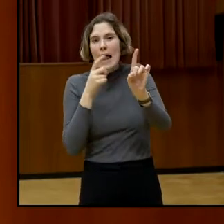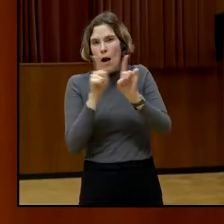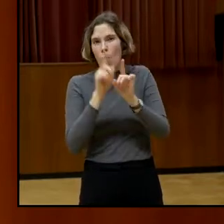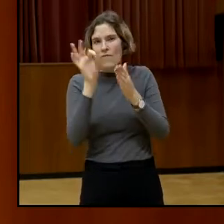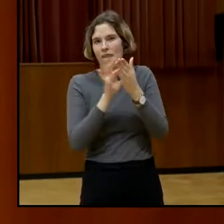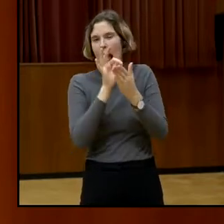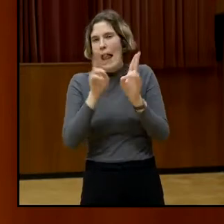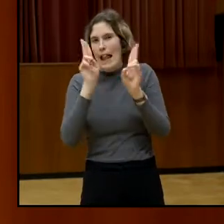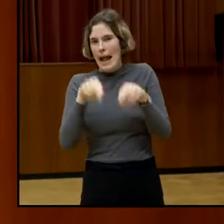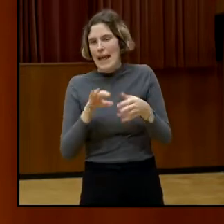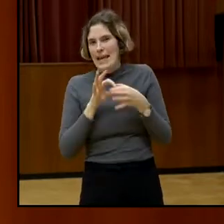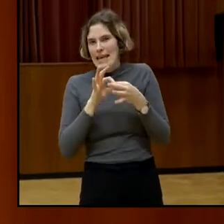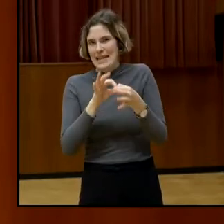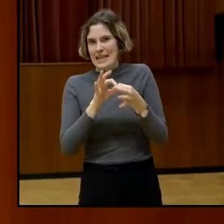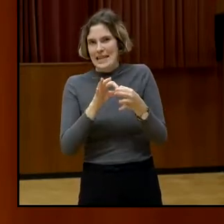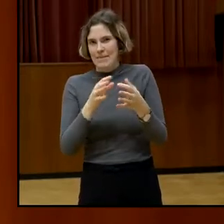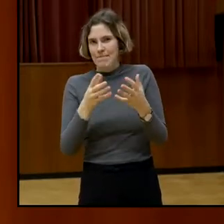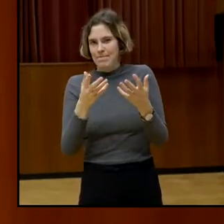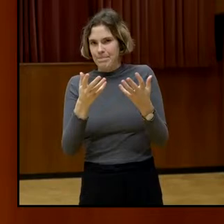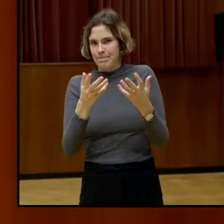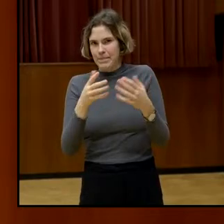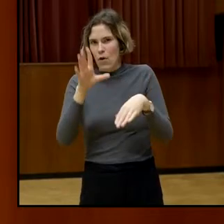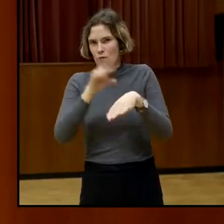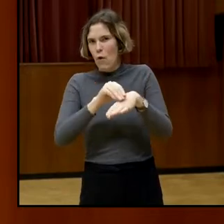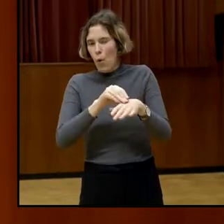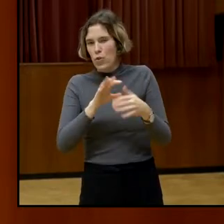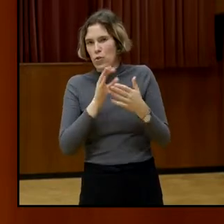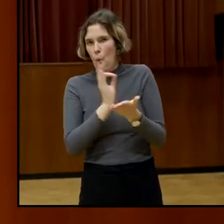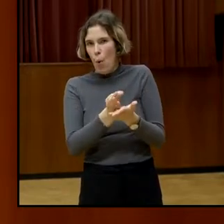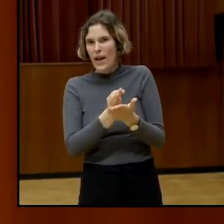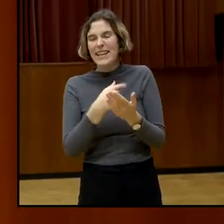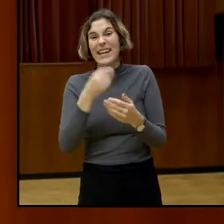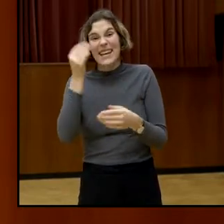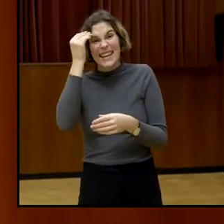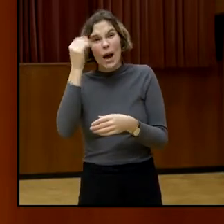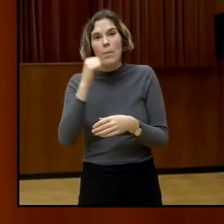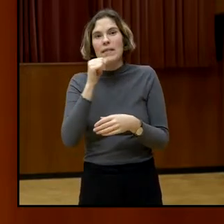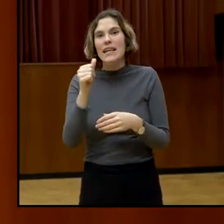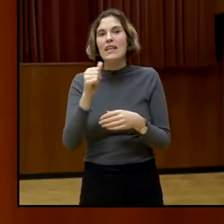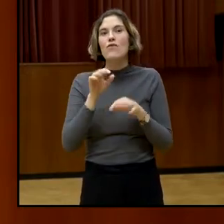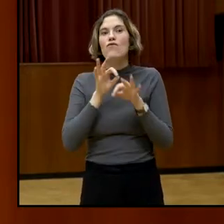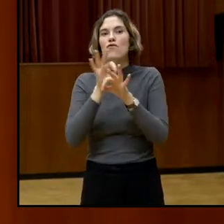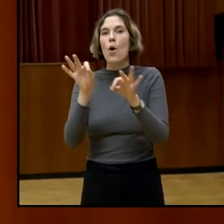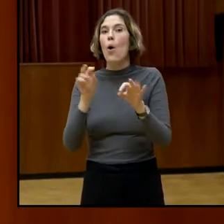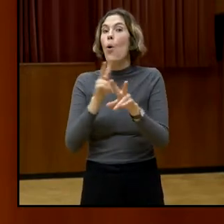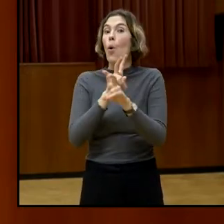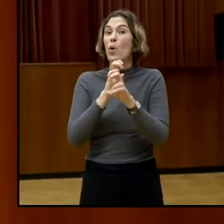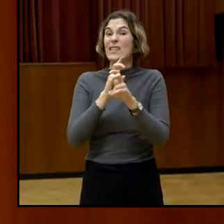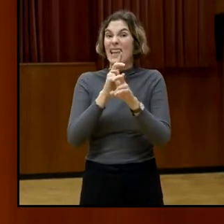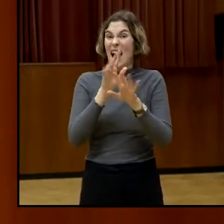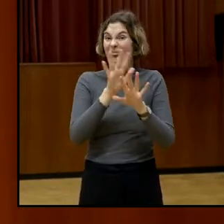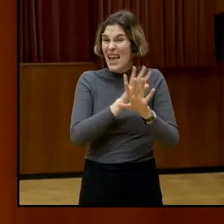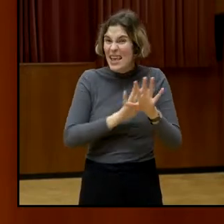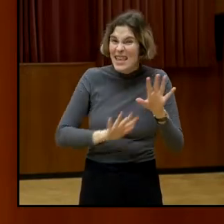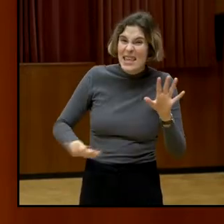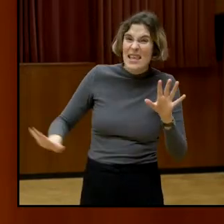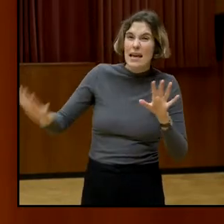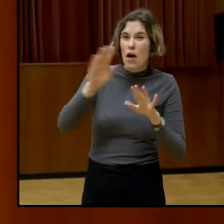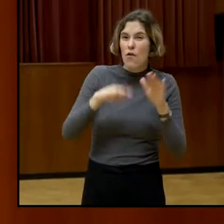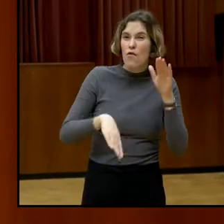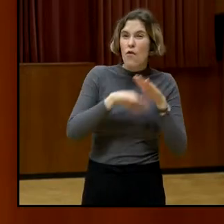also ich glaube nicht, dass das repräsentativ ist jetzt für sozusagen für Gesamtösterreich, also das schaut, glaube ich, ein bisschen anders aus,